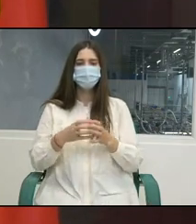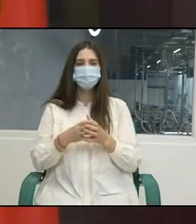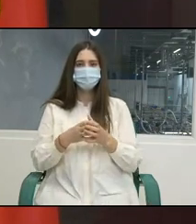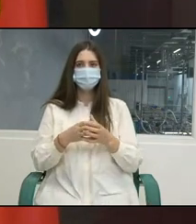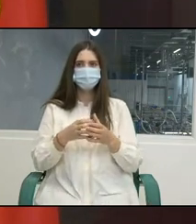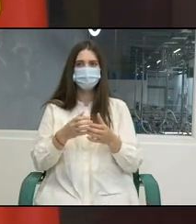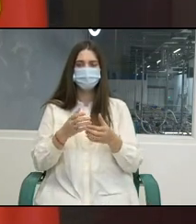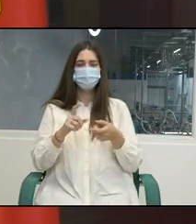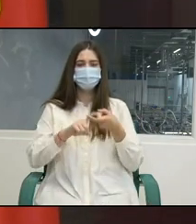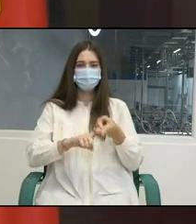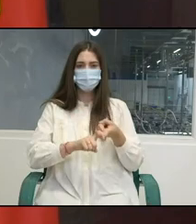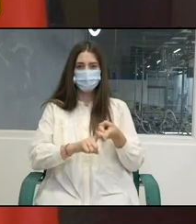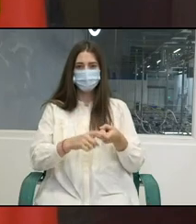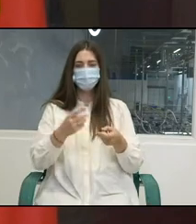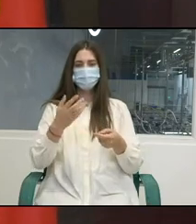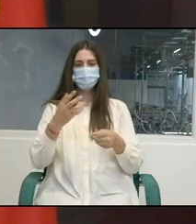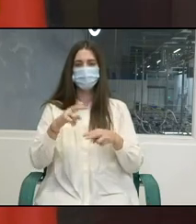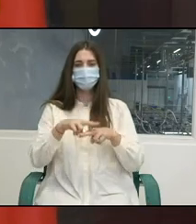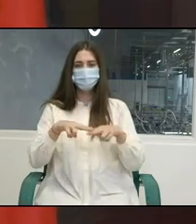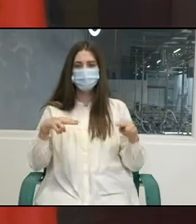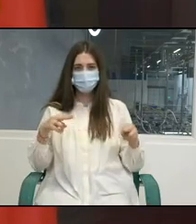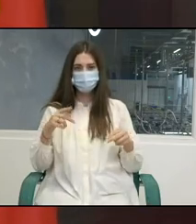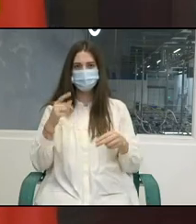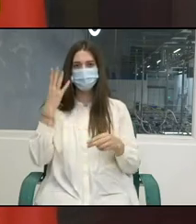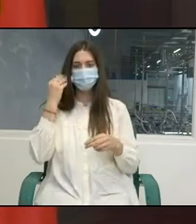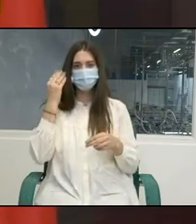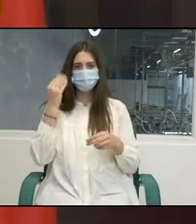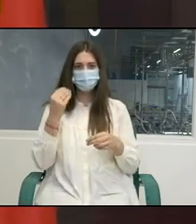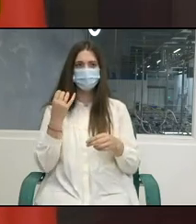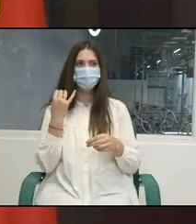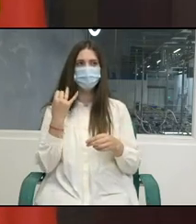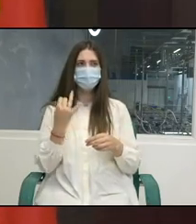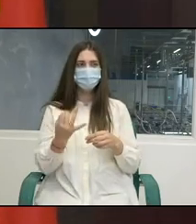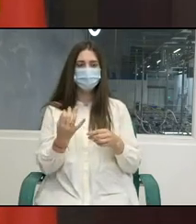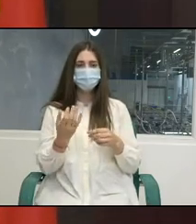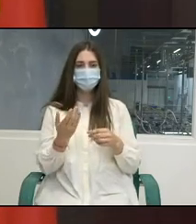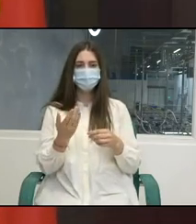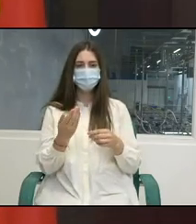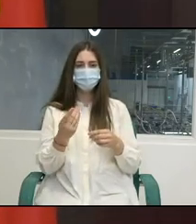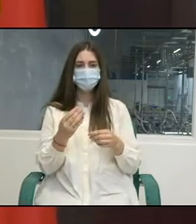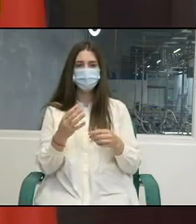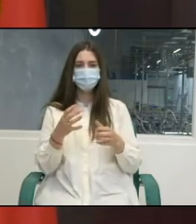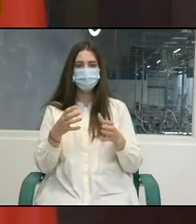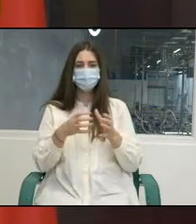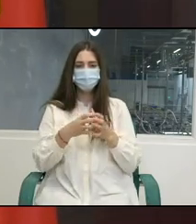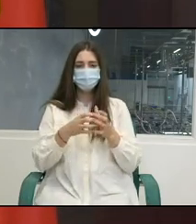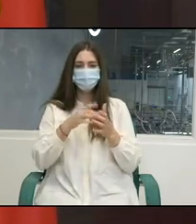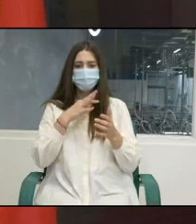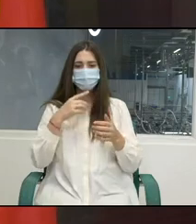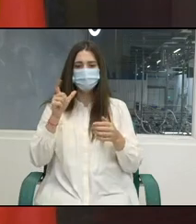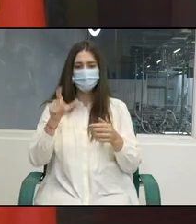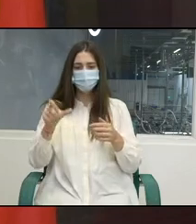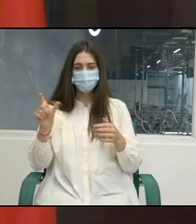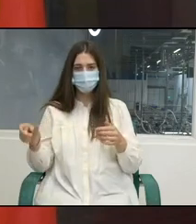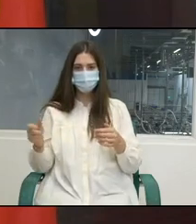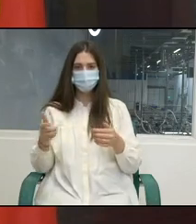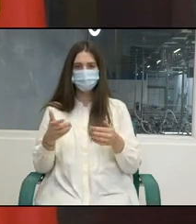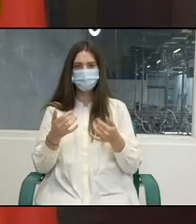reprezentanții sindicatelor și patronatelor. Și de aceea ne propunem un foarte scurt